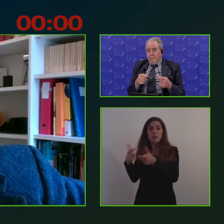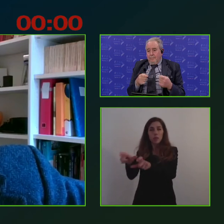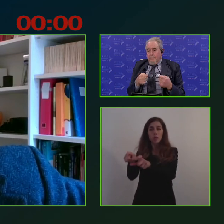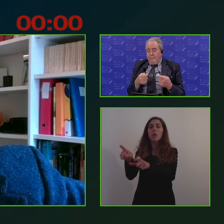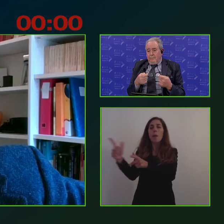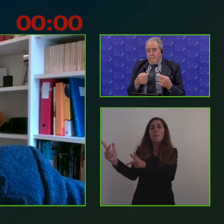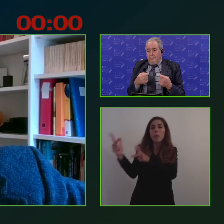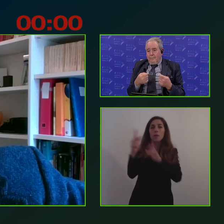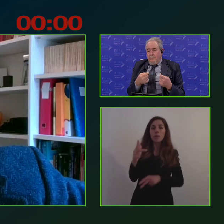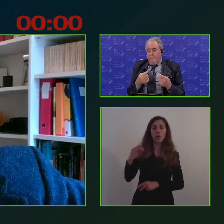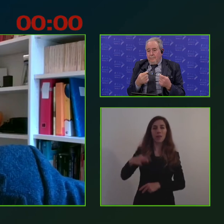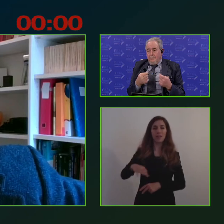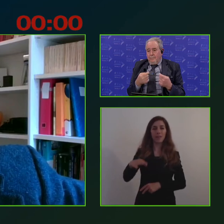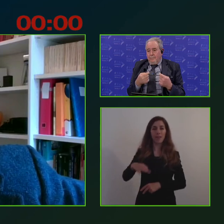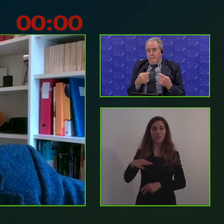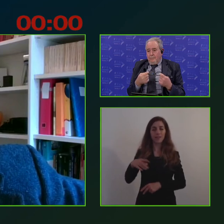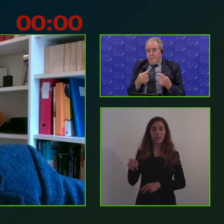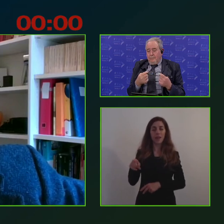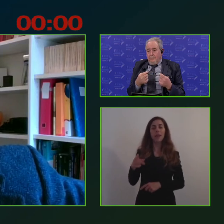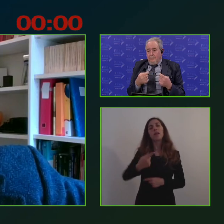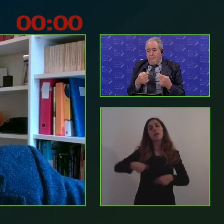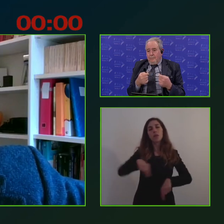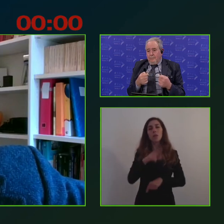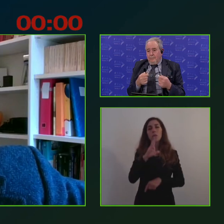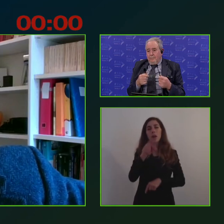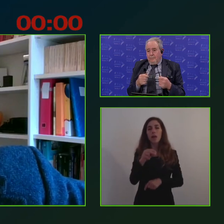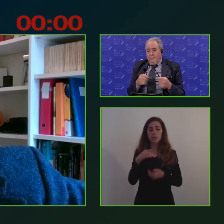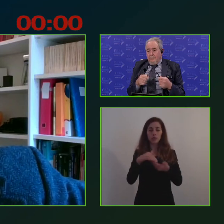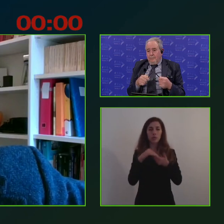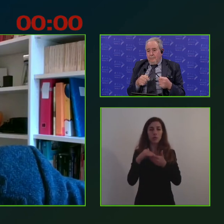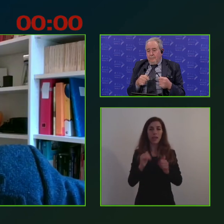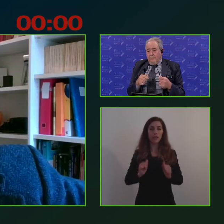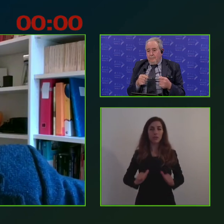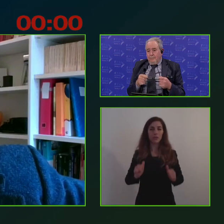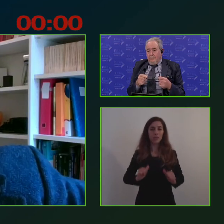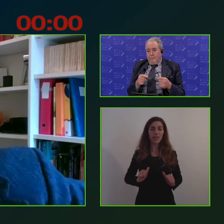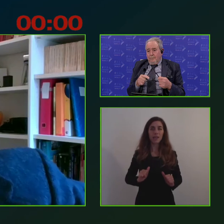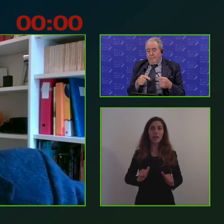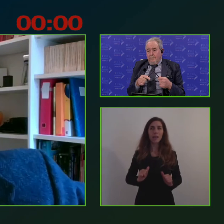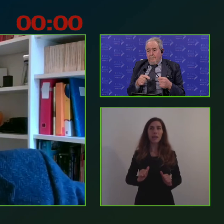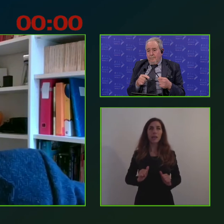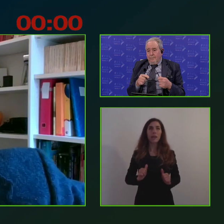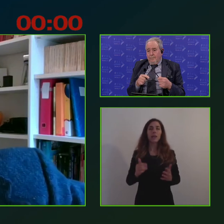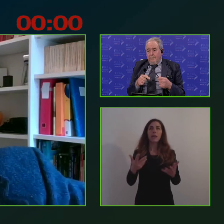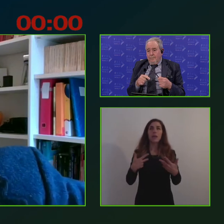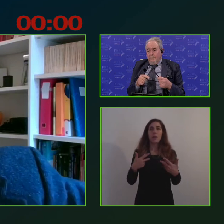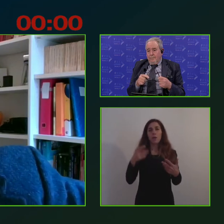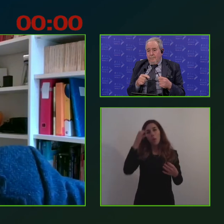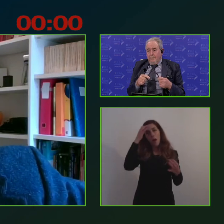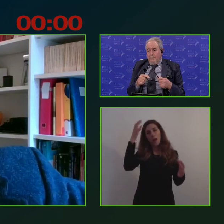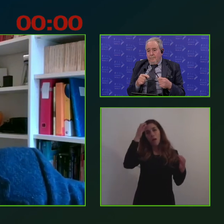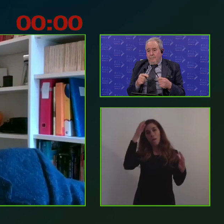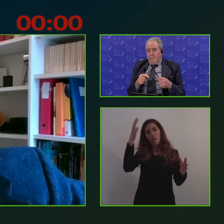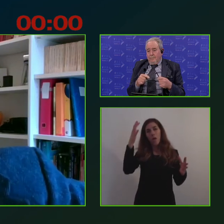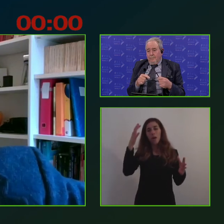società civile che qualche volta ha in sé una vaghezza e un'approssimazione, qualche volta addirittura